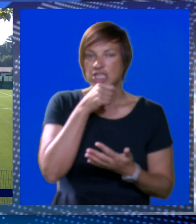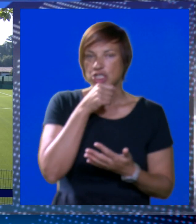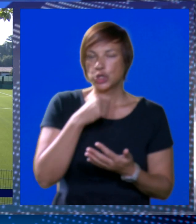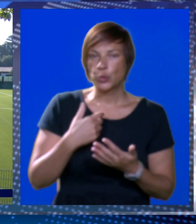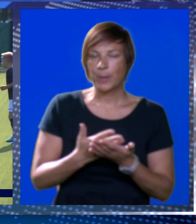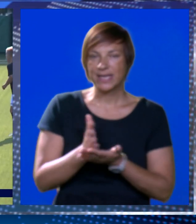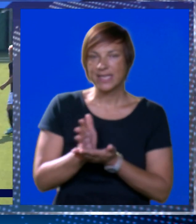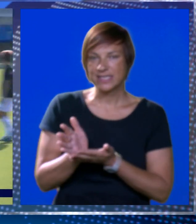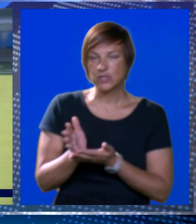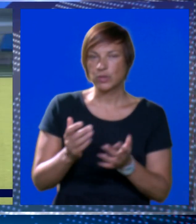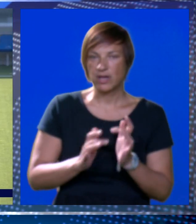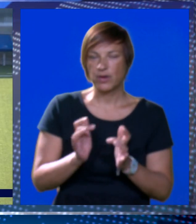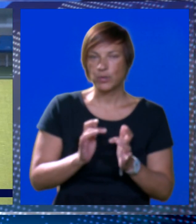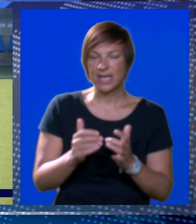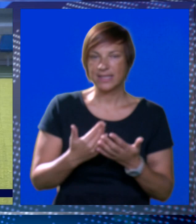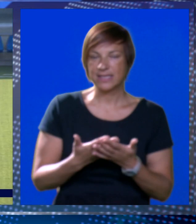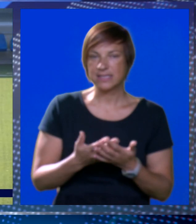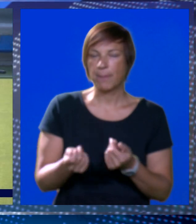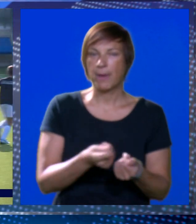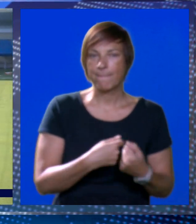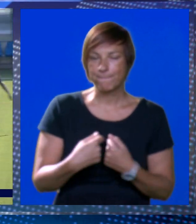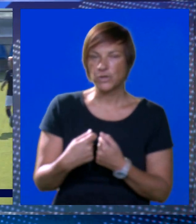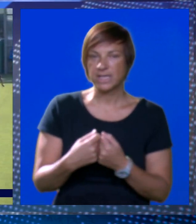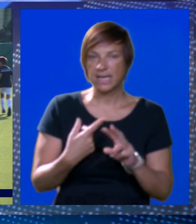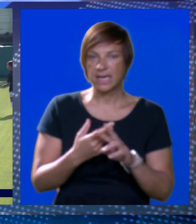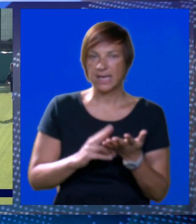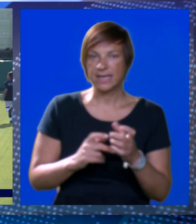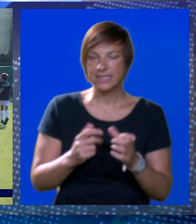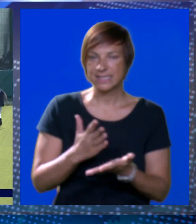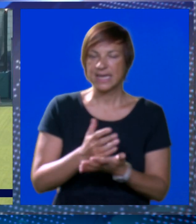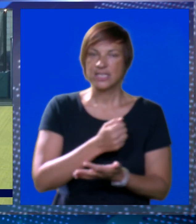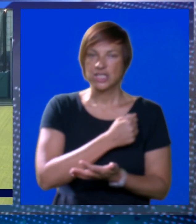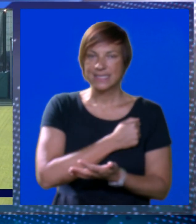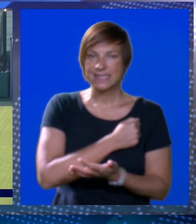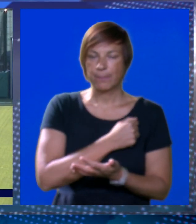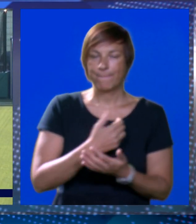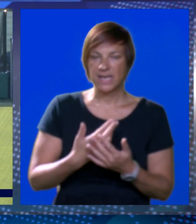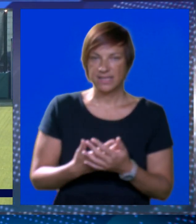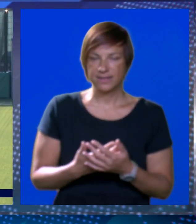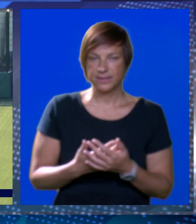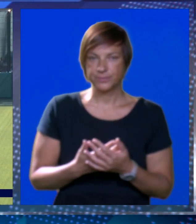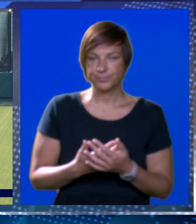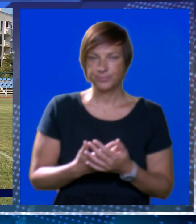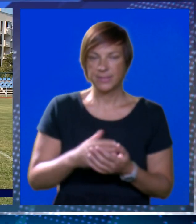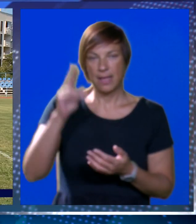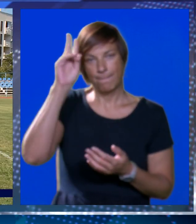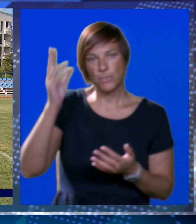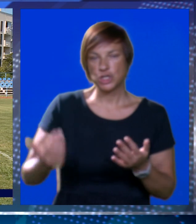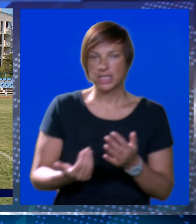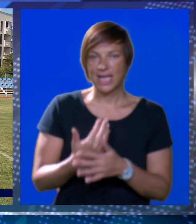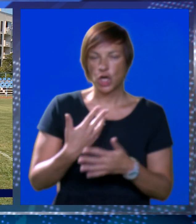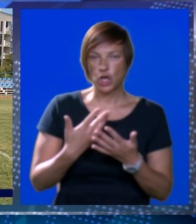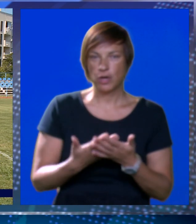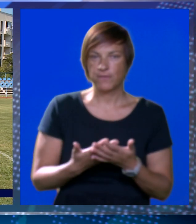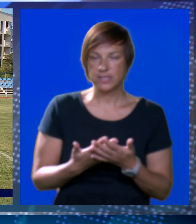naše županije sudjelovati u natjecanjima pod organizacijom HNS-a središta Split. Možda je